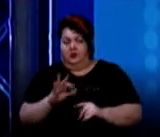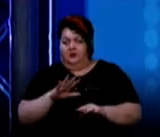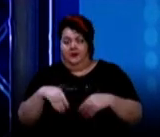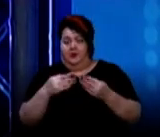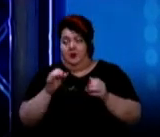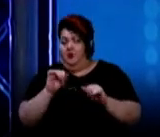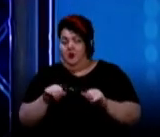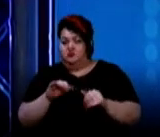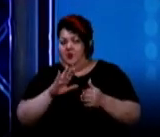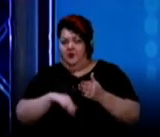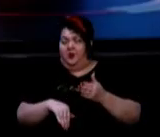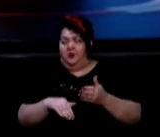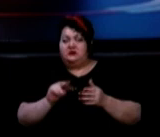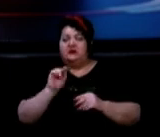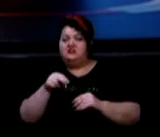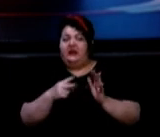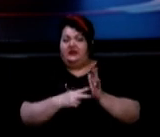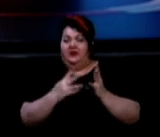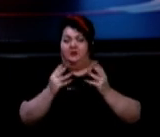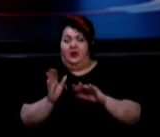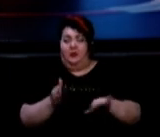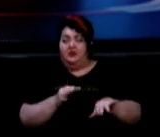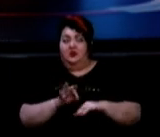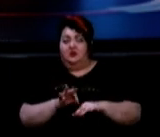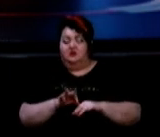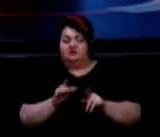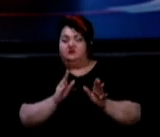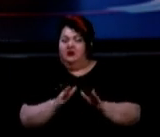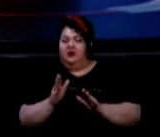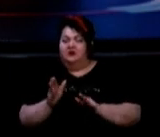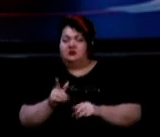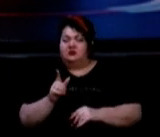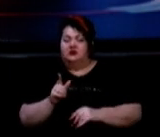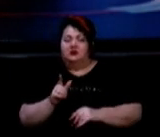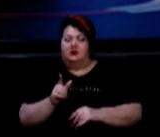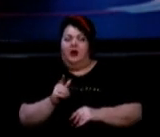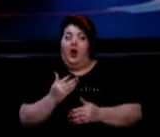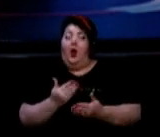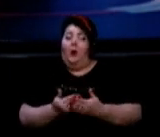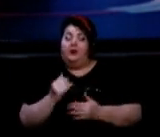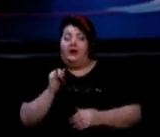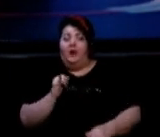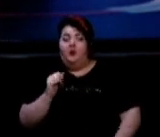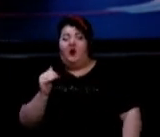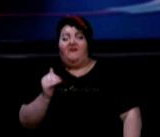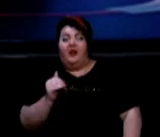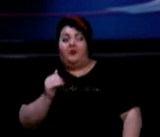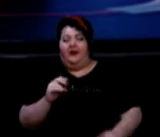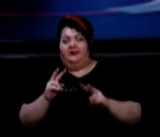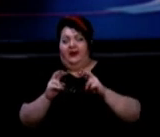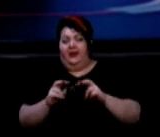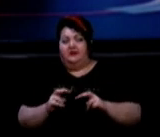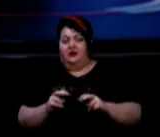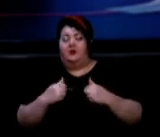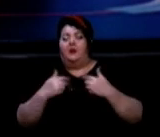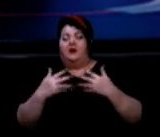може і пропустити його. Через сім днів після захворювання лише імуноферментне дослідження? А от імуноферментний аналіз, ми вже говорили,